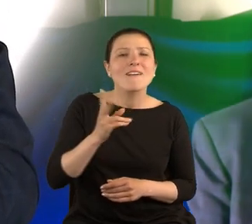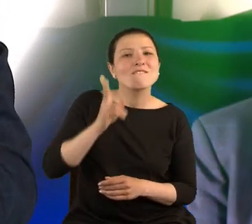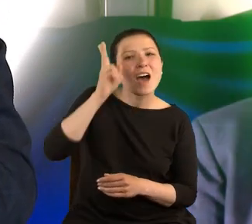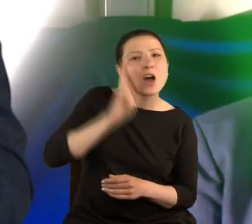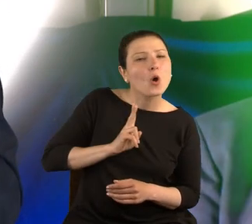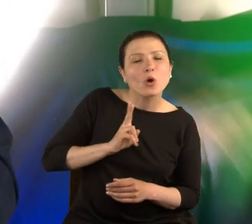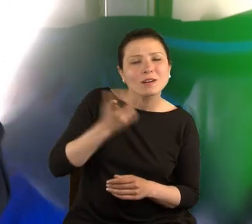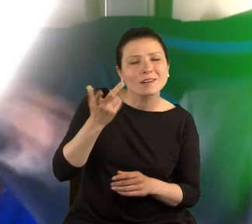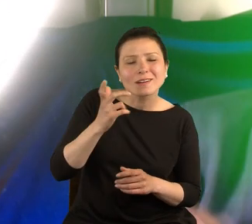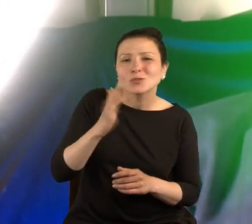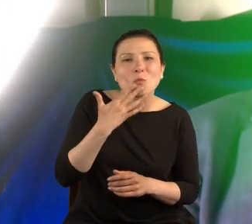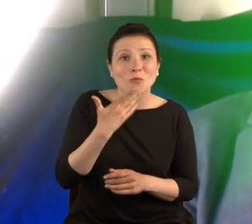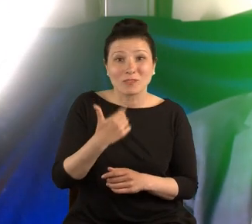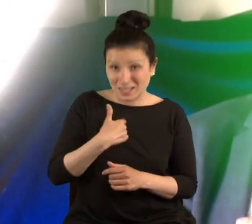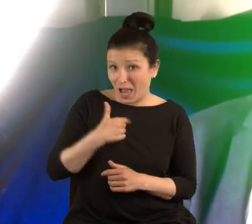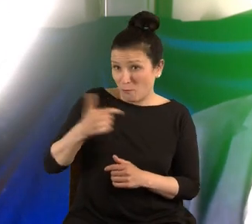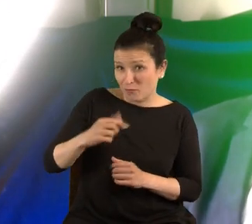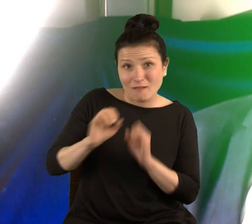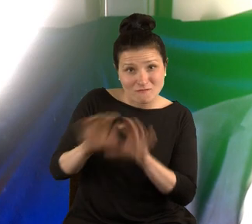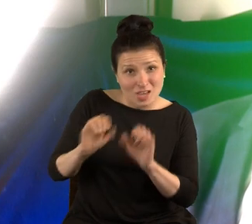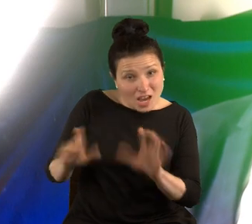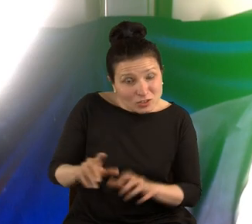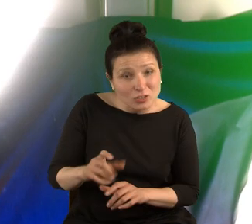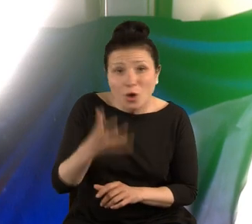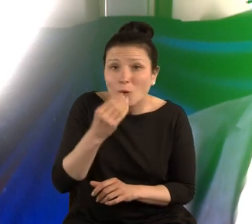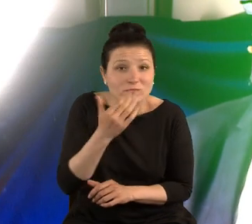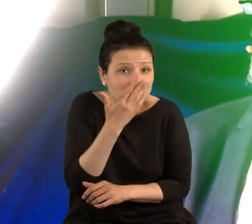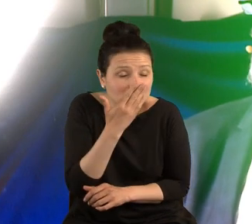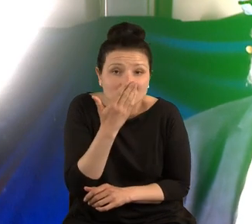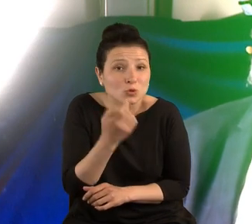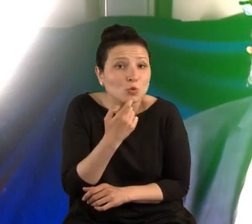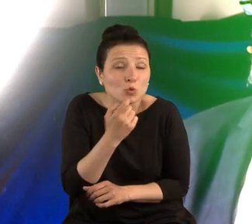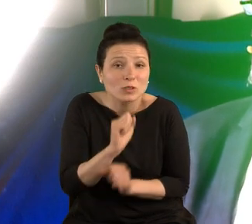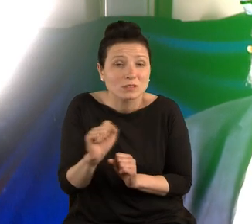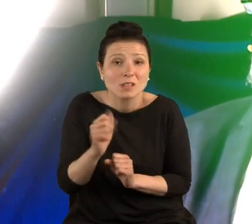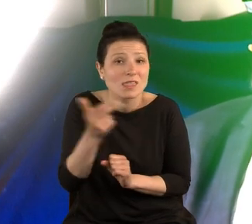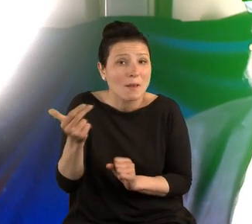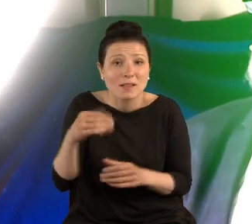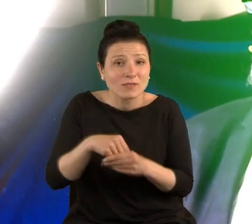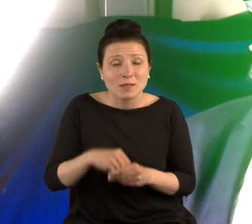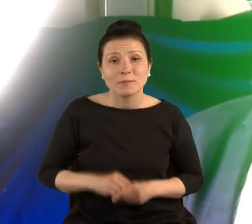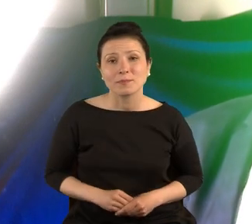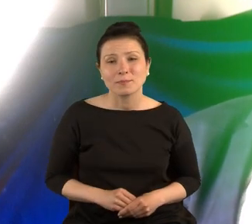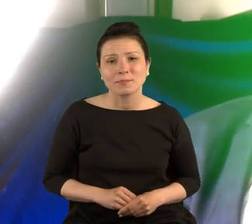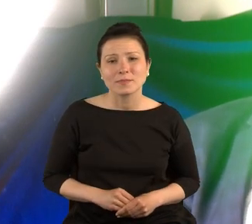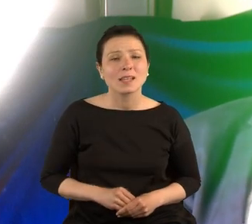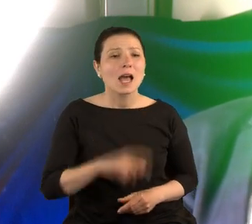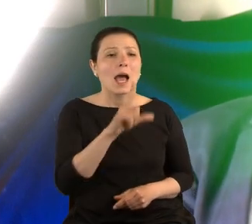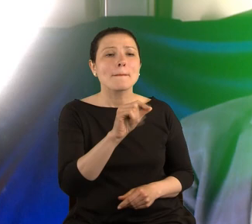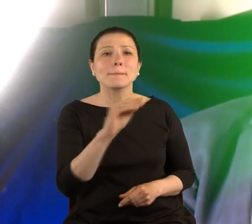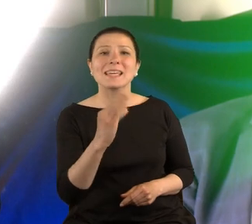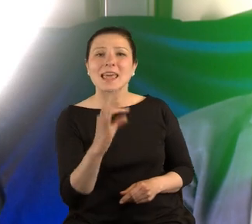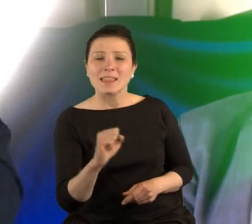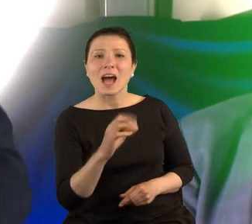To ja mam wam powiedzieć o czym są słoneczniki Van Gogha? A o czym jest Pietra Michała